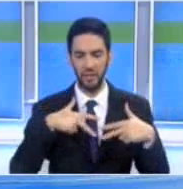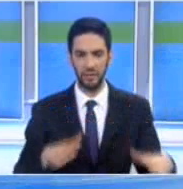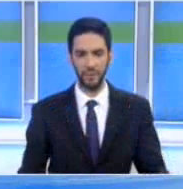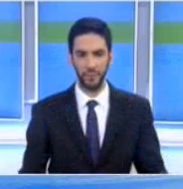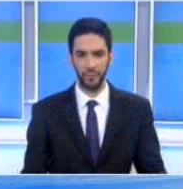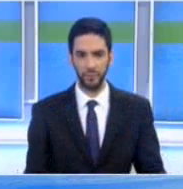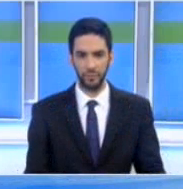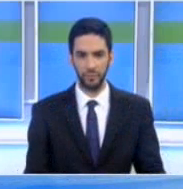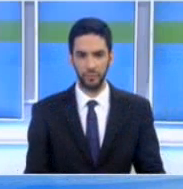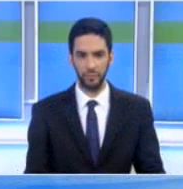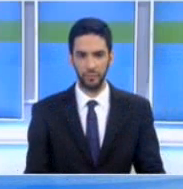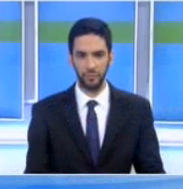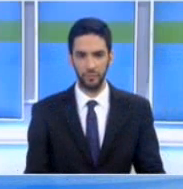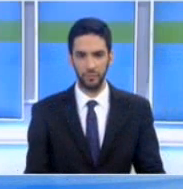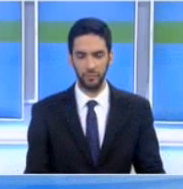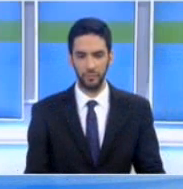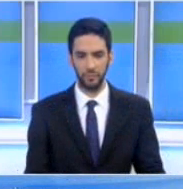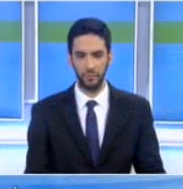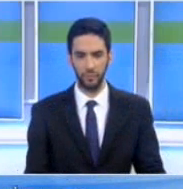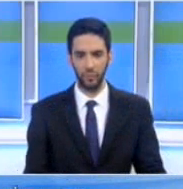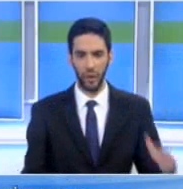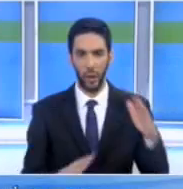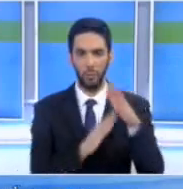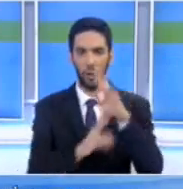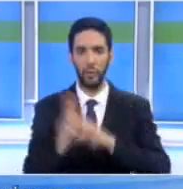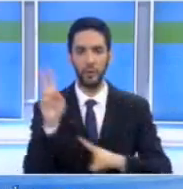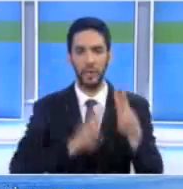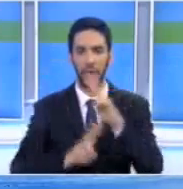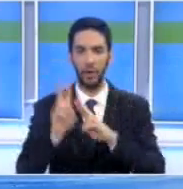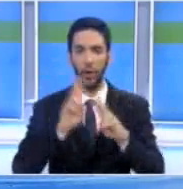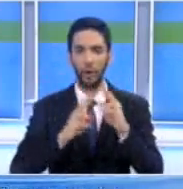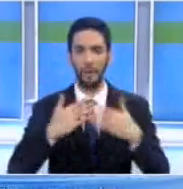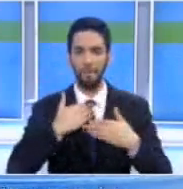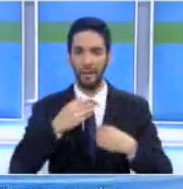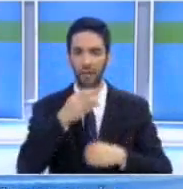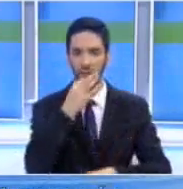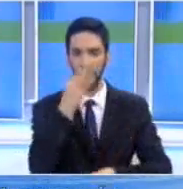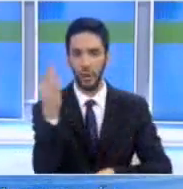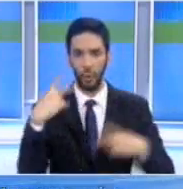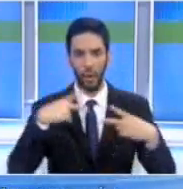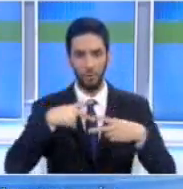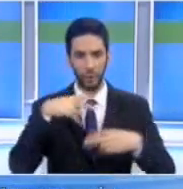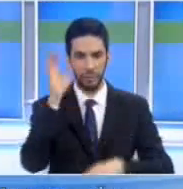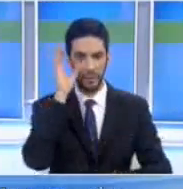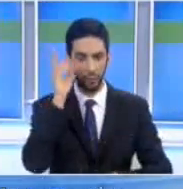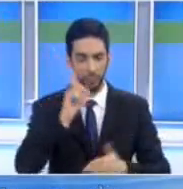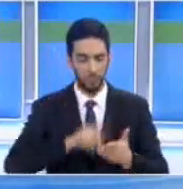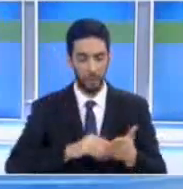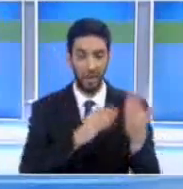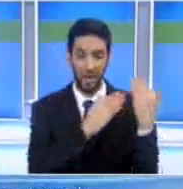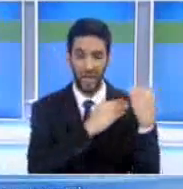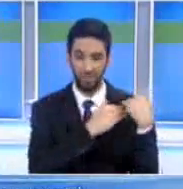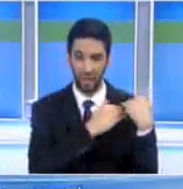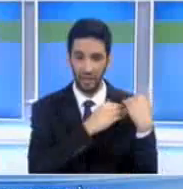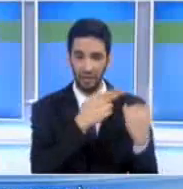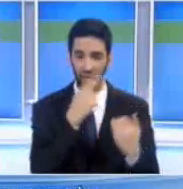Κύπρου Ο πρόεδρος του κινήματος οικολόγων στην Εργασία Πολιτών κάλεσε τον Υπουργό Μεταφορών να αναλάβει τις ευθύνες